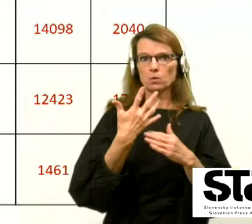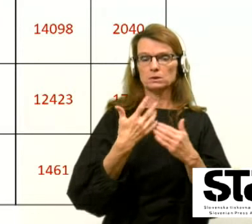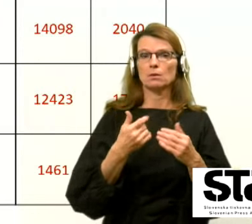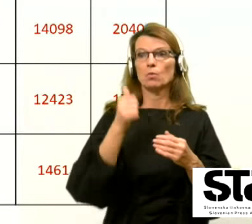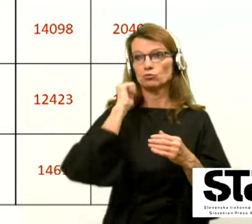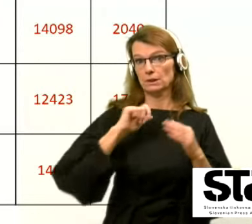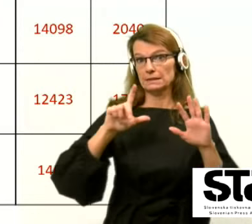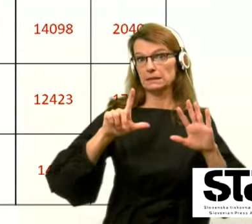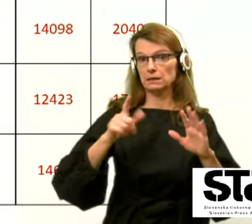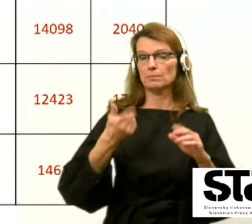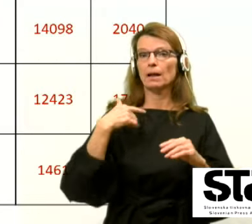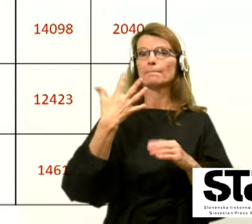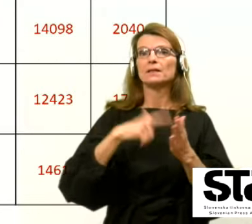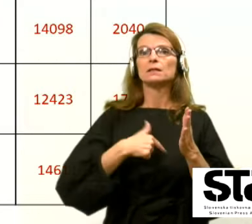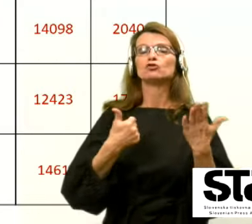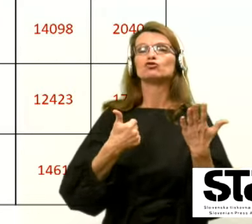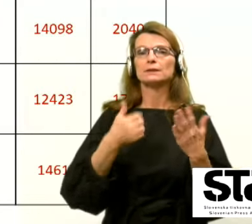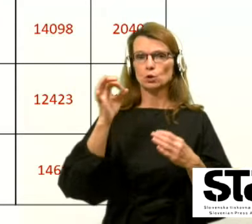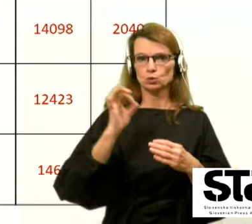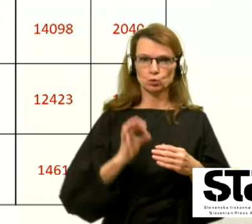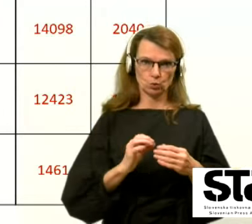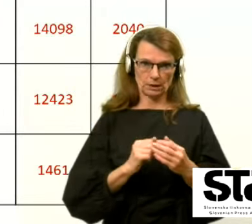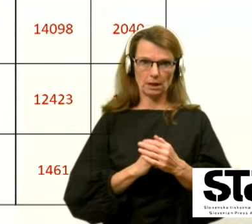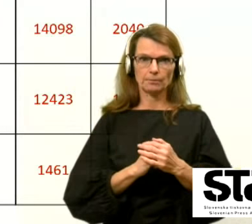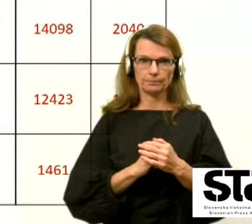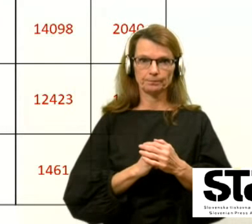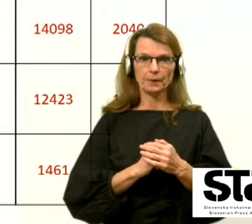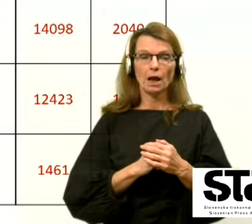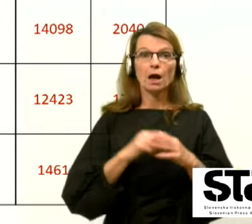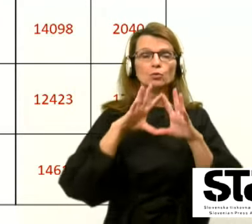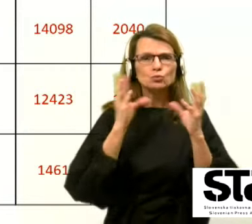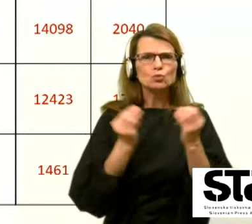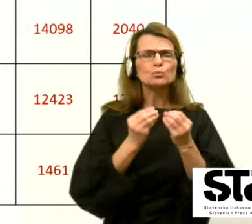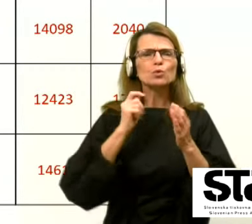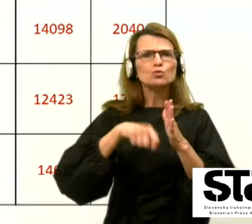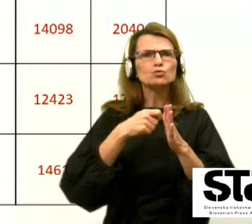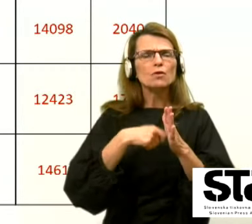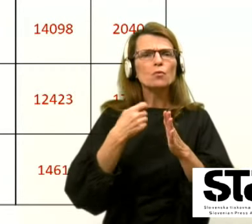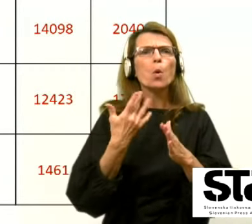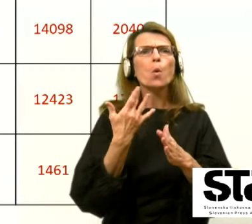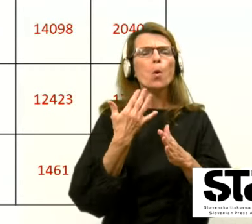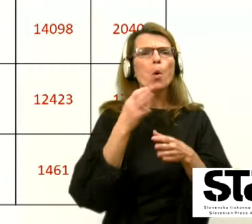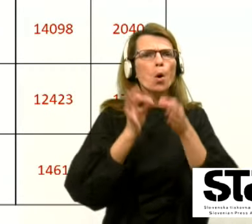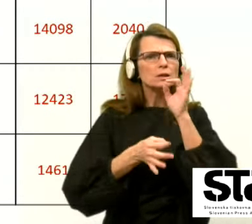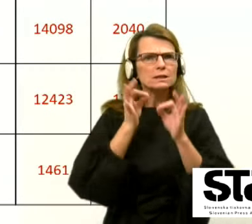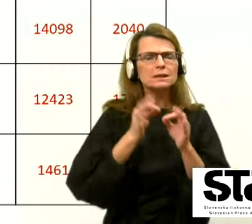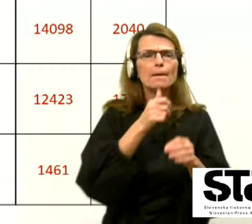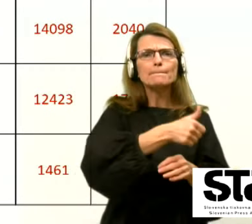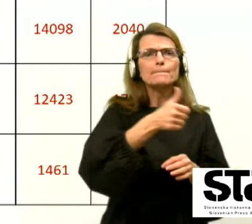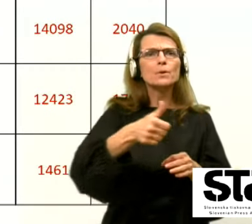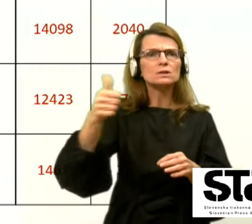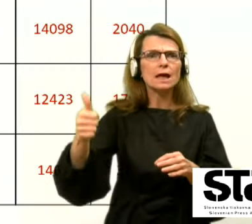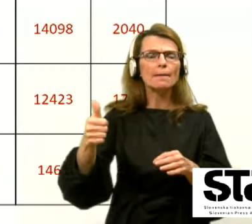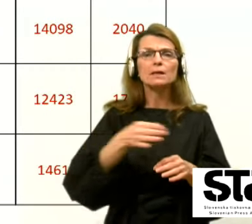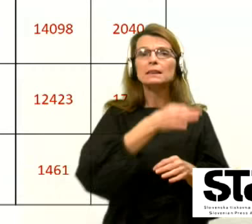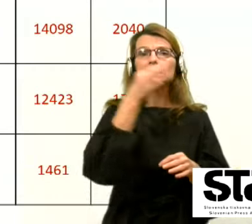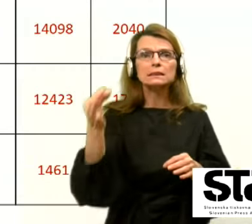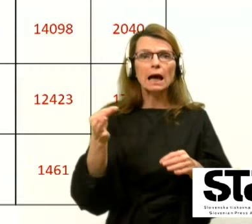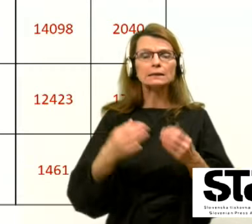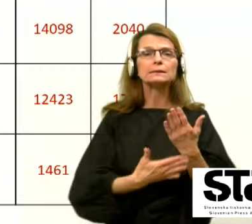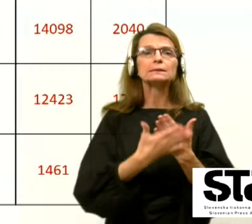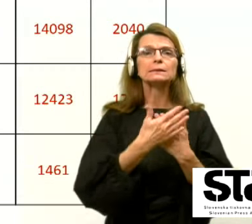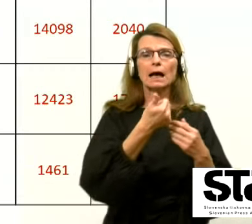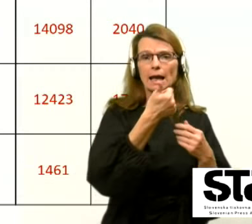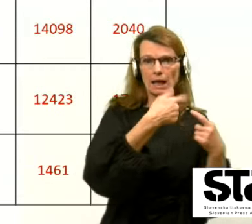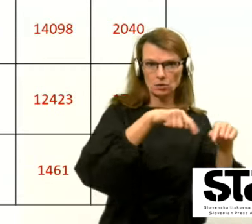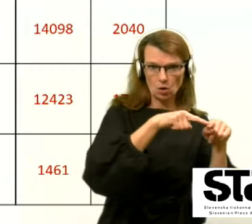pa 7 ali 5,6 odstotka. In še skupno število testiran po posameznih dnevih za eno